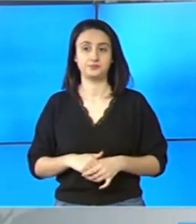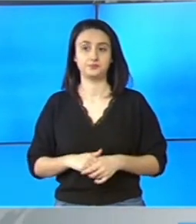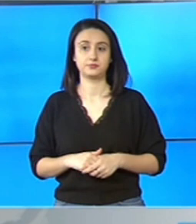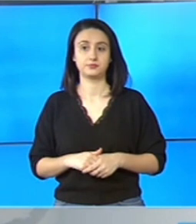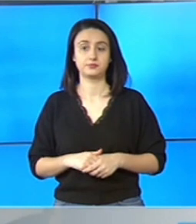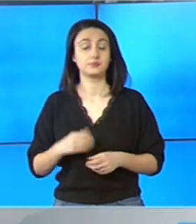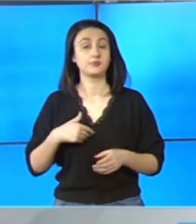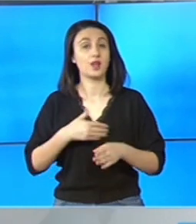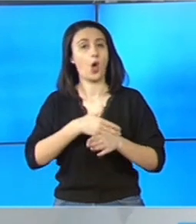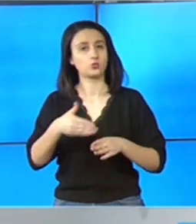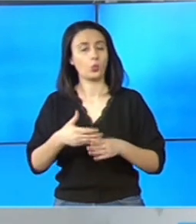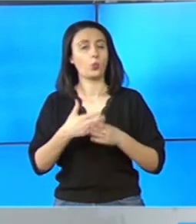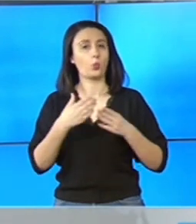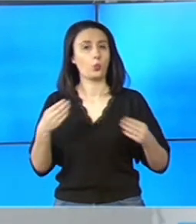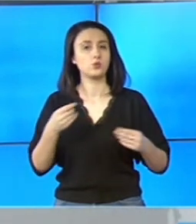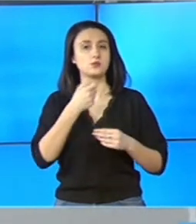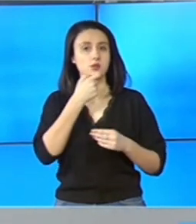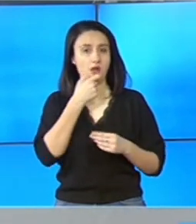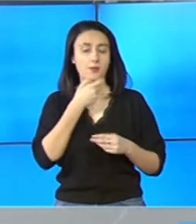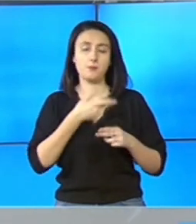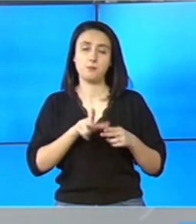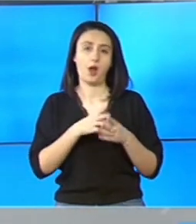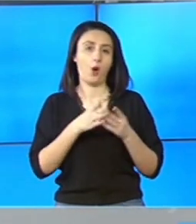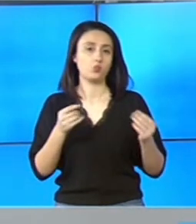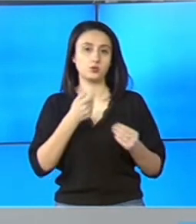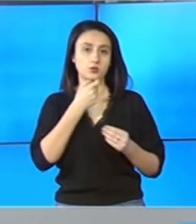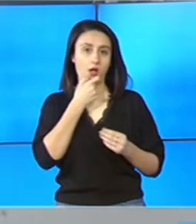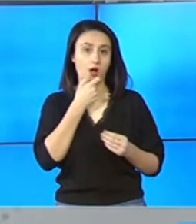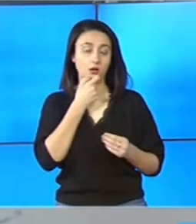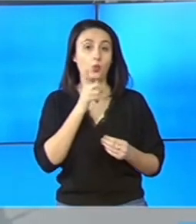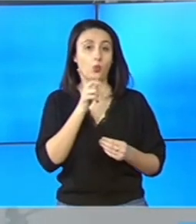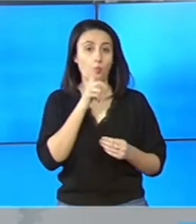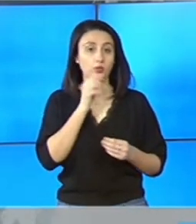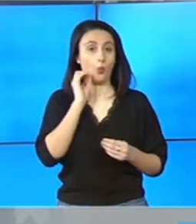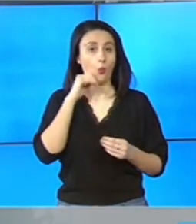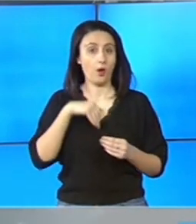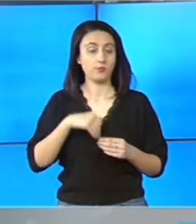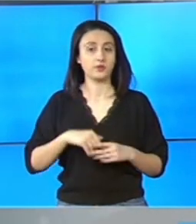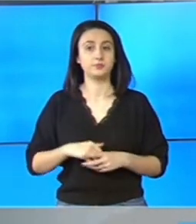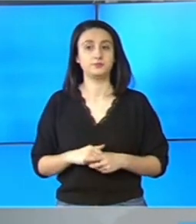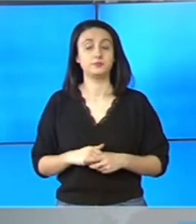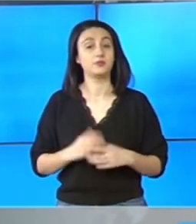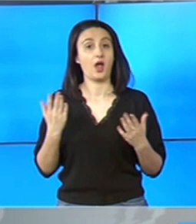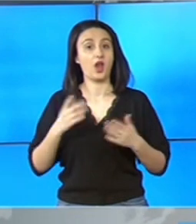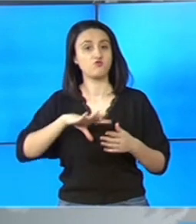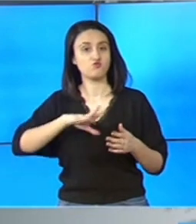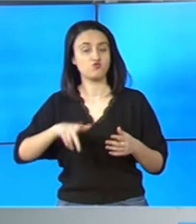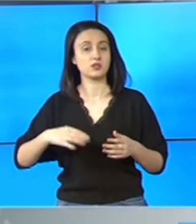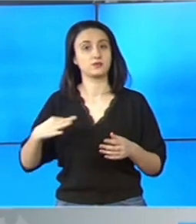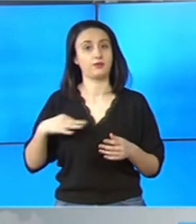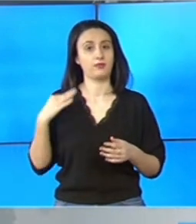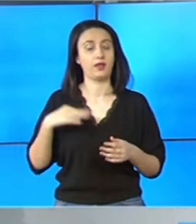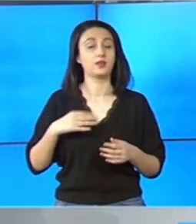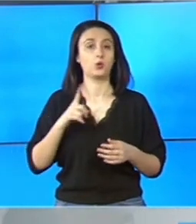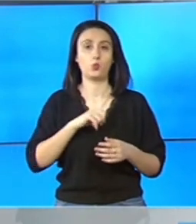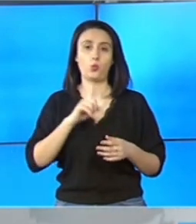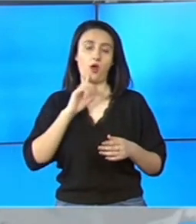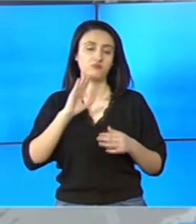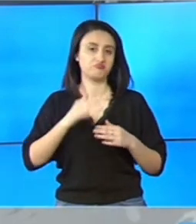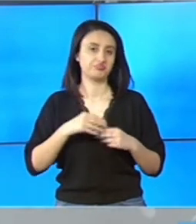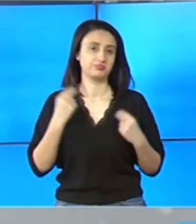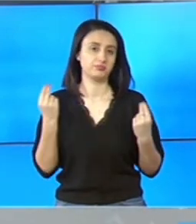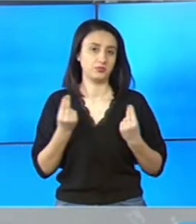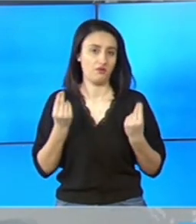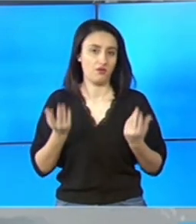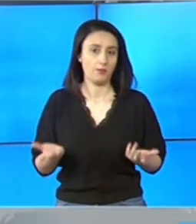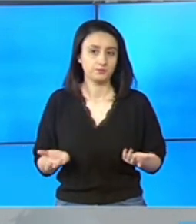Au trecut foarte mulți ani, mult prea mulți ani, în care oamenii care fură din sănătate nu au fost atinși. Nu